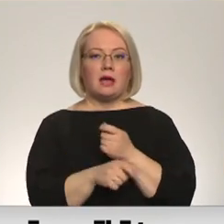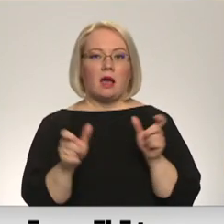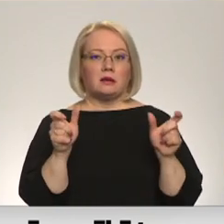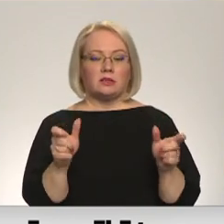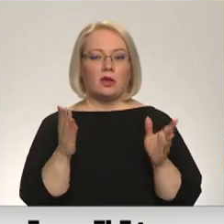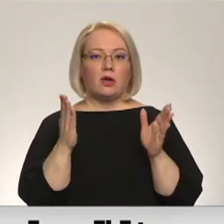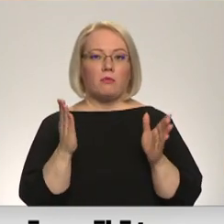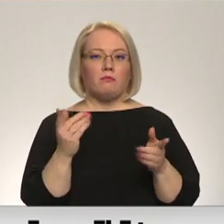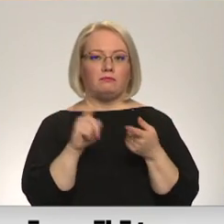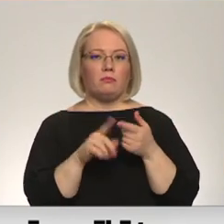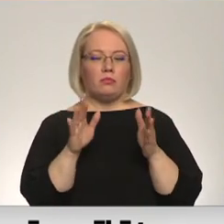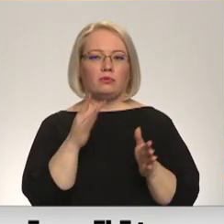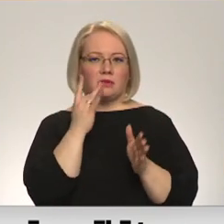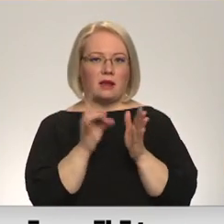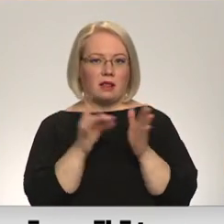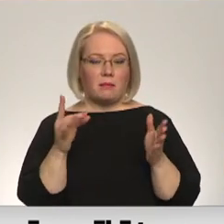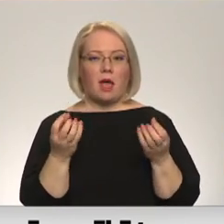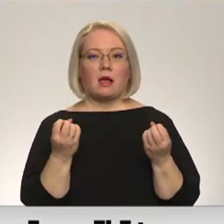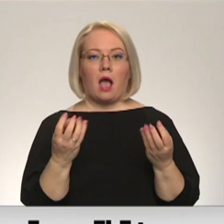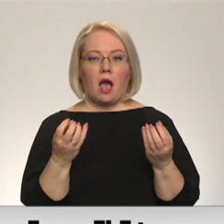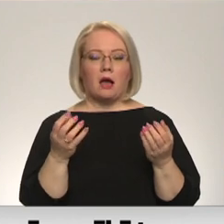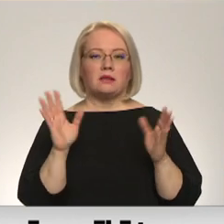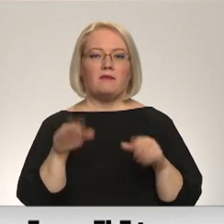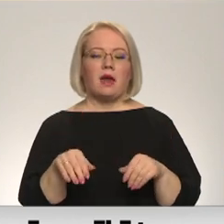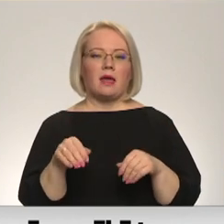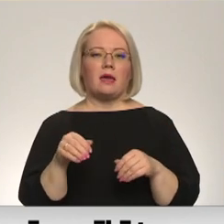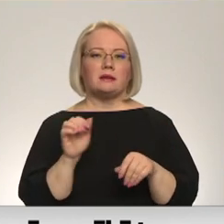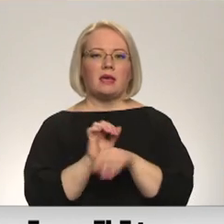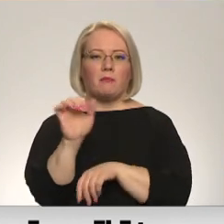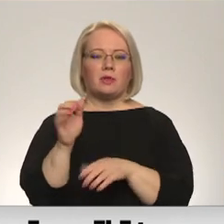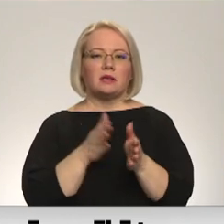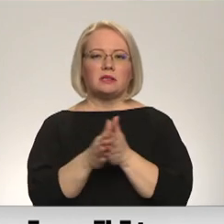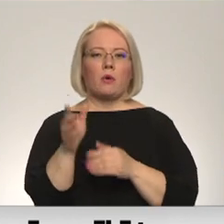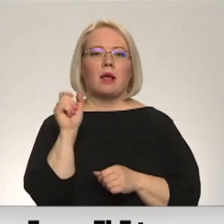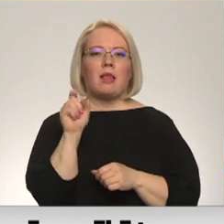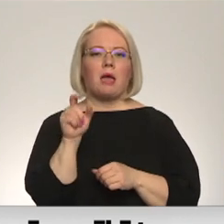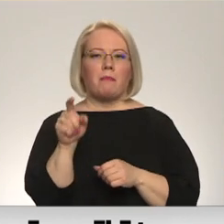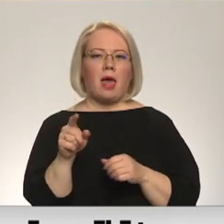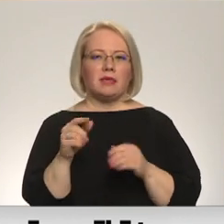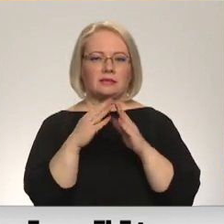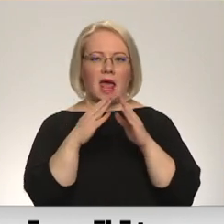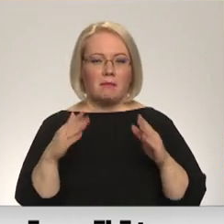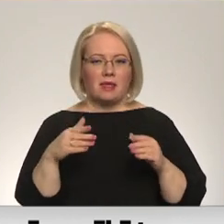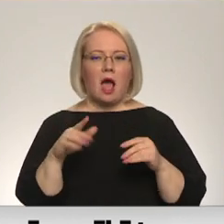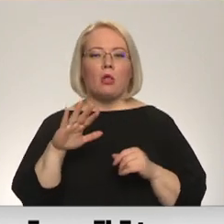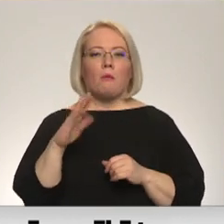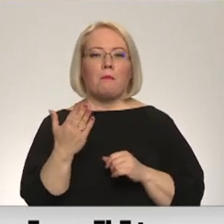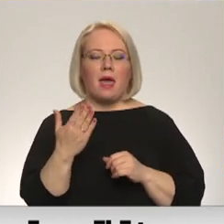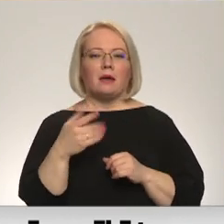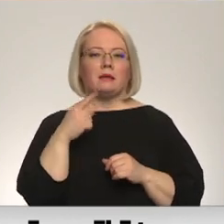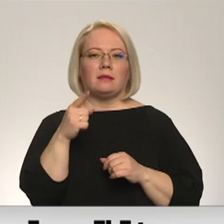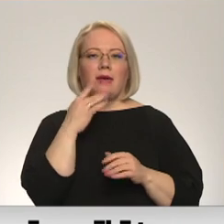arī enerģētiku. Piemēram, gāze, būšot iespējams importēt caur klaipēdas termināli, savukārt elektrības pārvadas operators